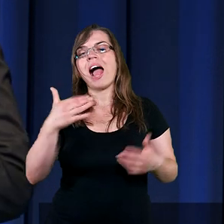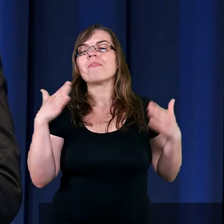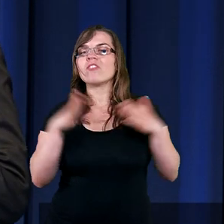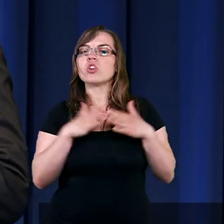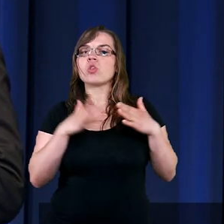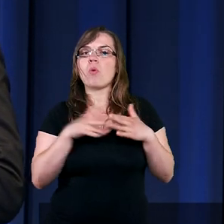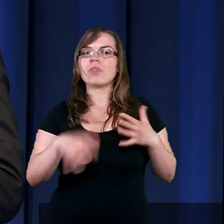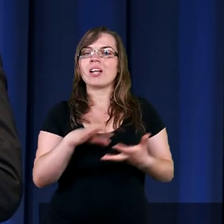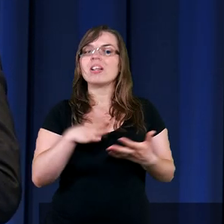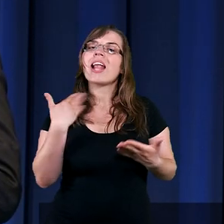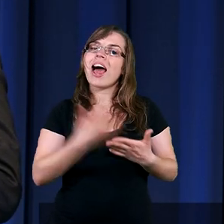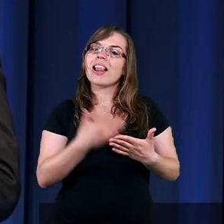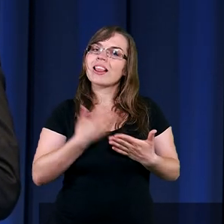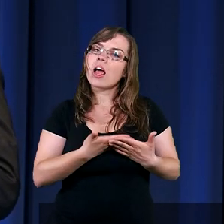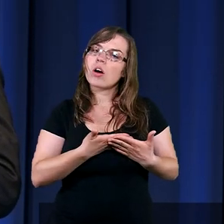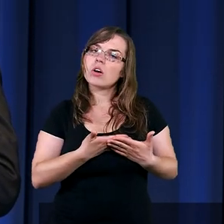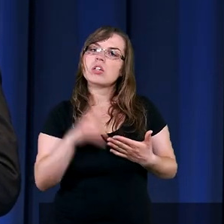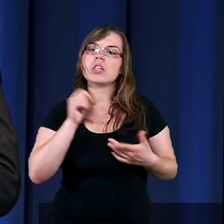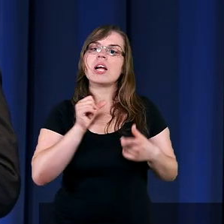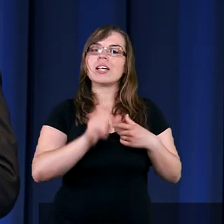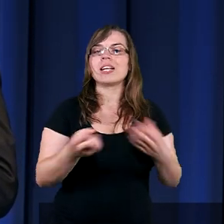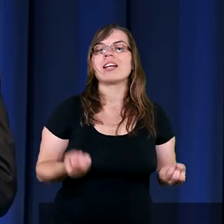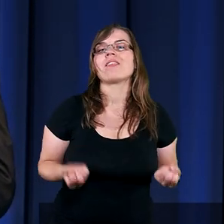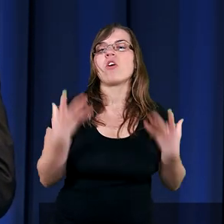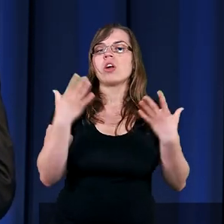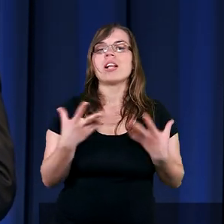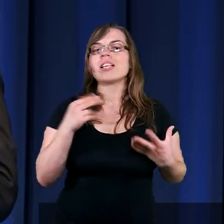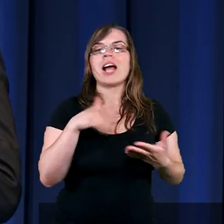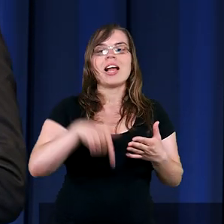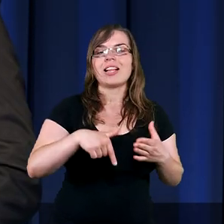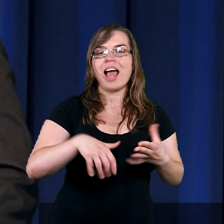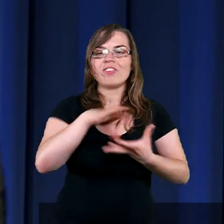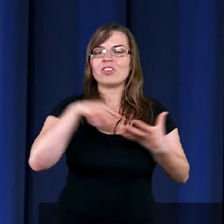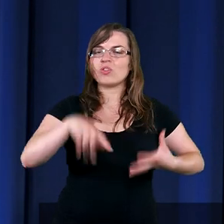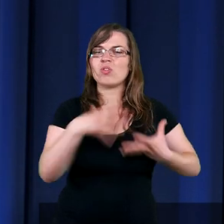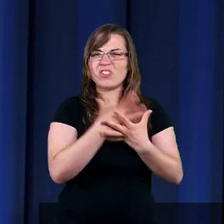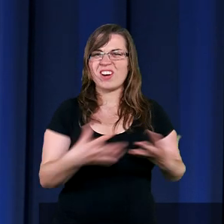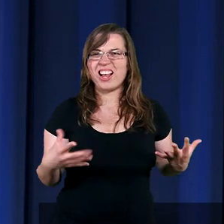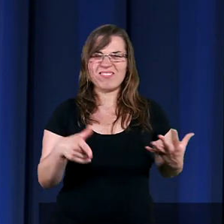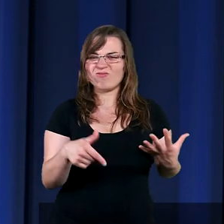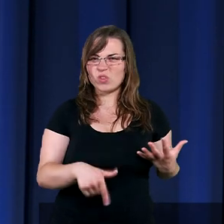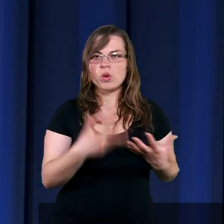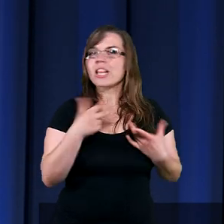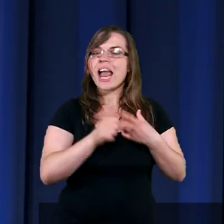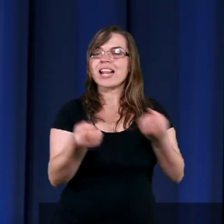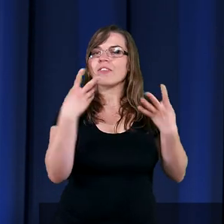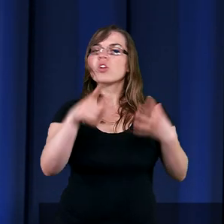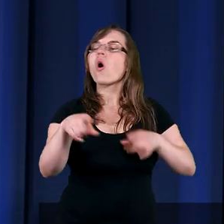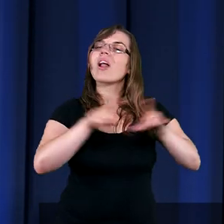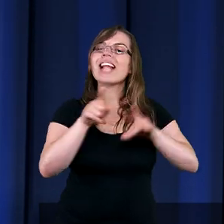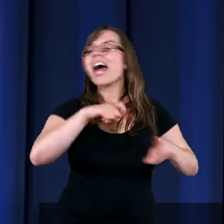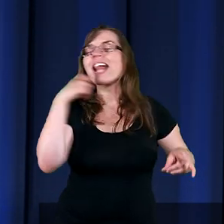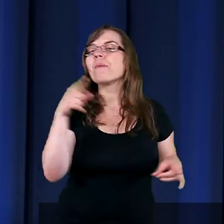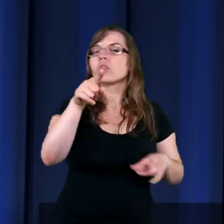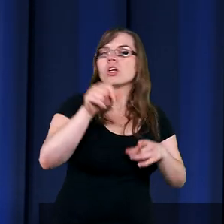domu, dlatego, że jesteś stworzony nie dla tego świata. To jest najlepszy znak, że urodziłeś